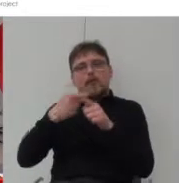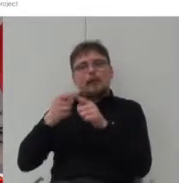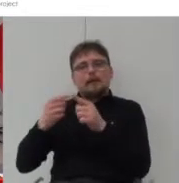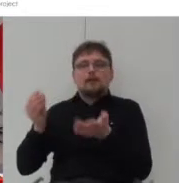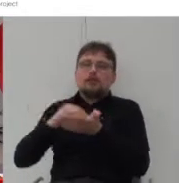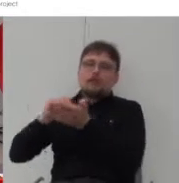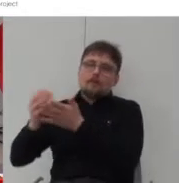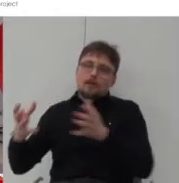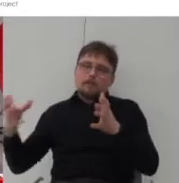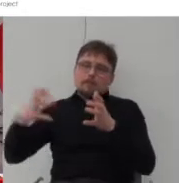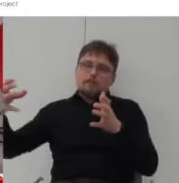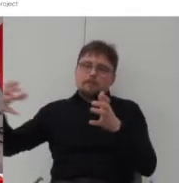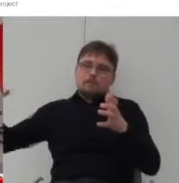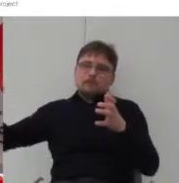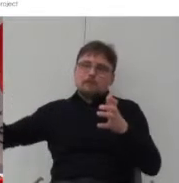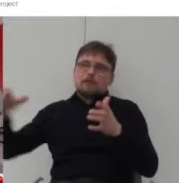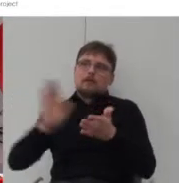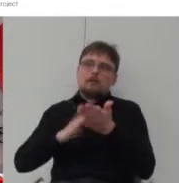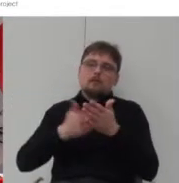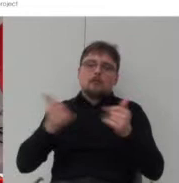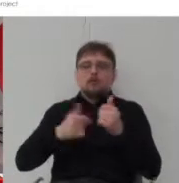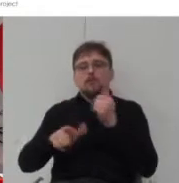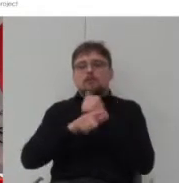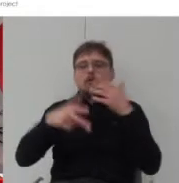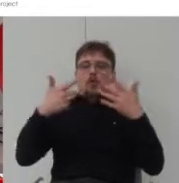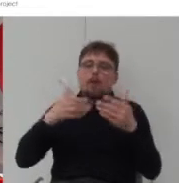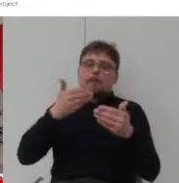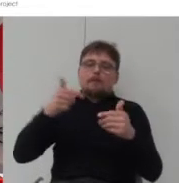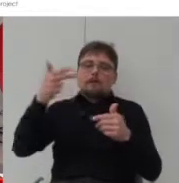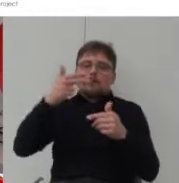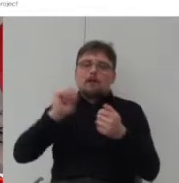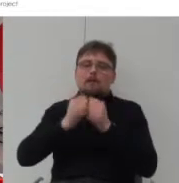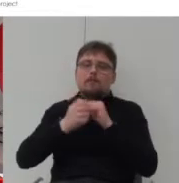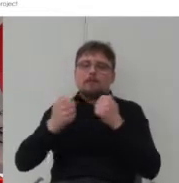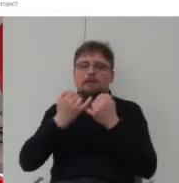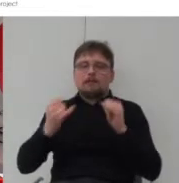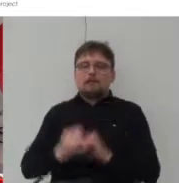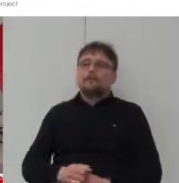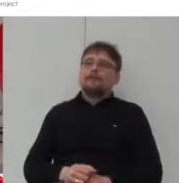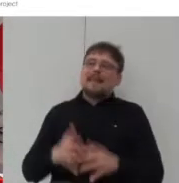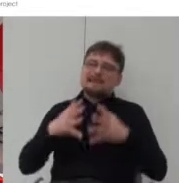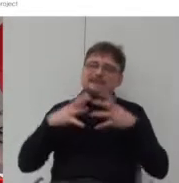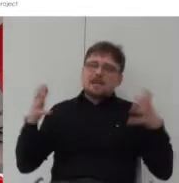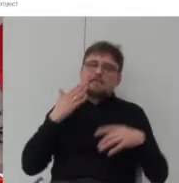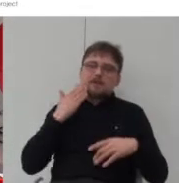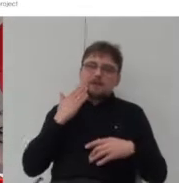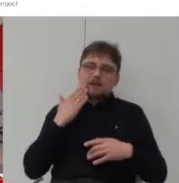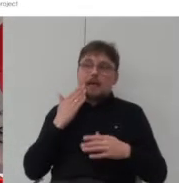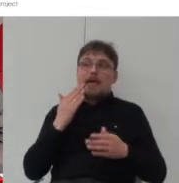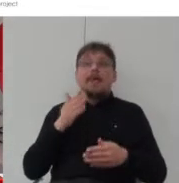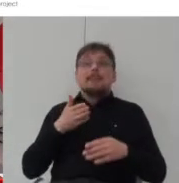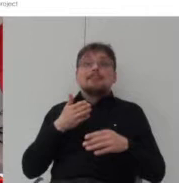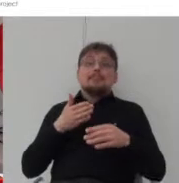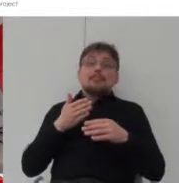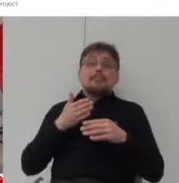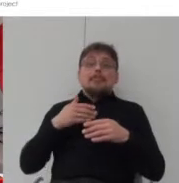ten sposób uzyskujemy na przykład 78 m2 czy inne warianty i największe mieszkanie dalej jest poniżej tych 115 m2